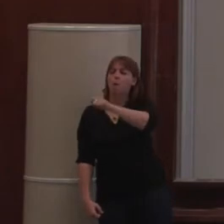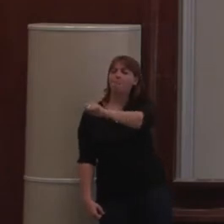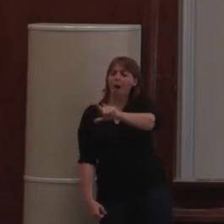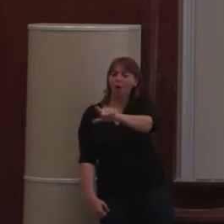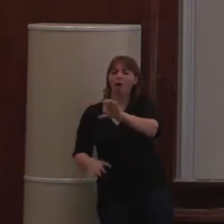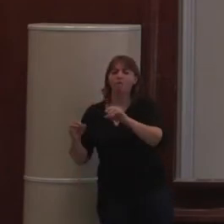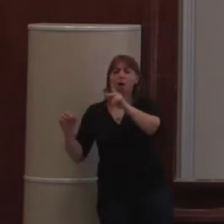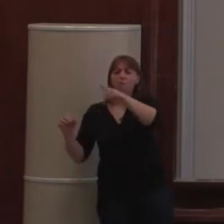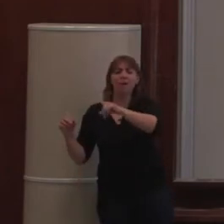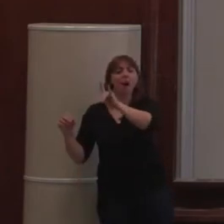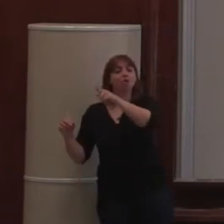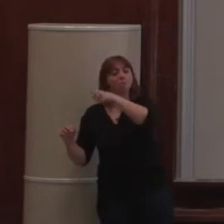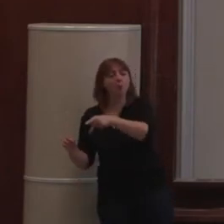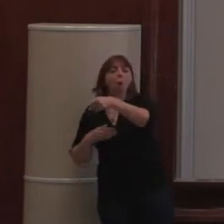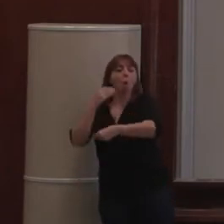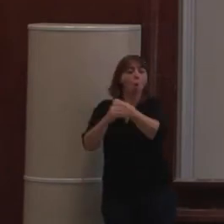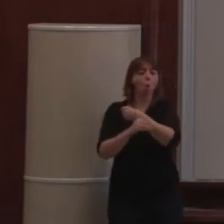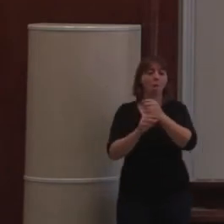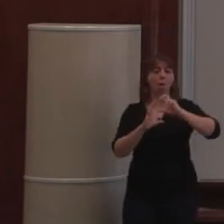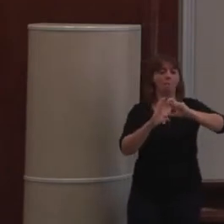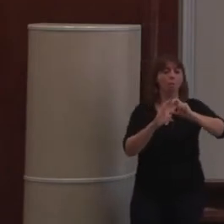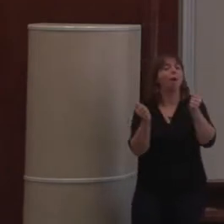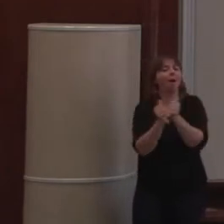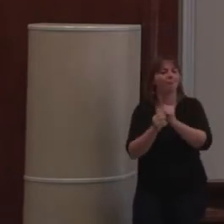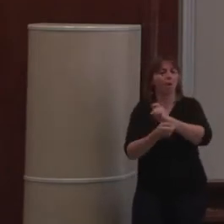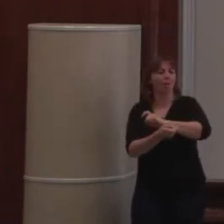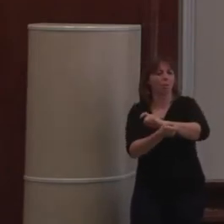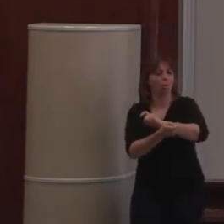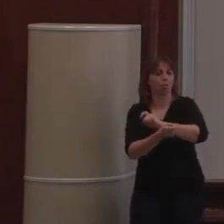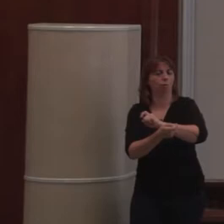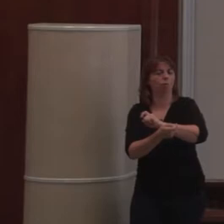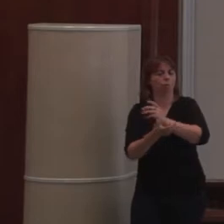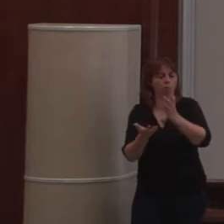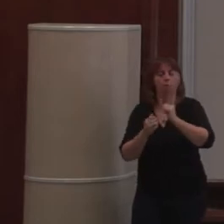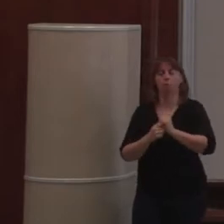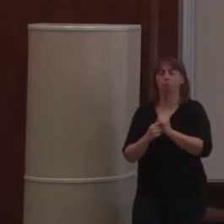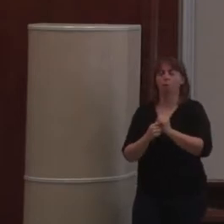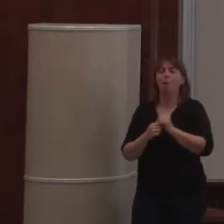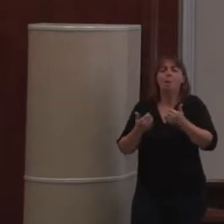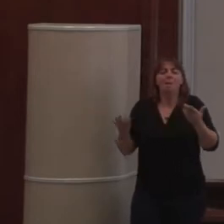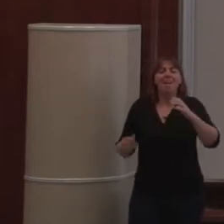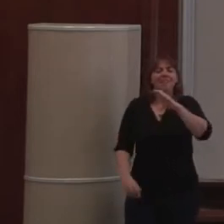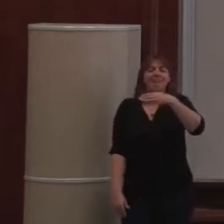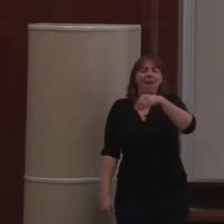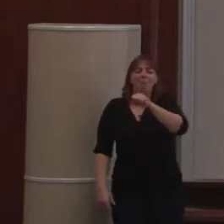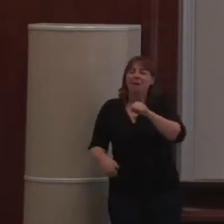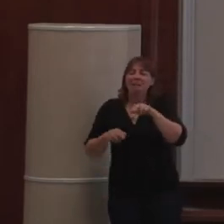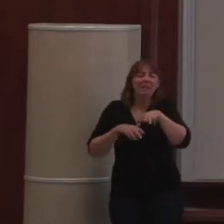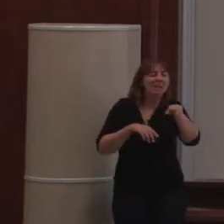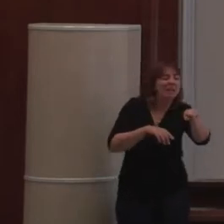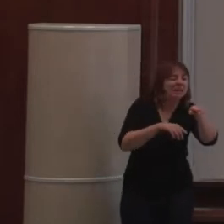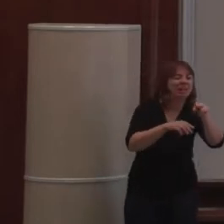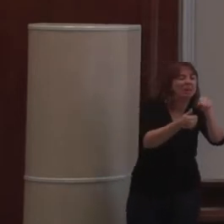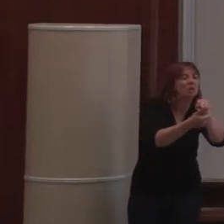Plon en Python. Et alors, c'est vrai que si on fait un peu le tour, tous les CMS actuels sont vieux. D'accord ? Ils ont